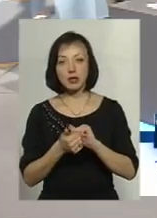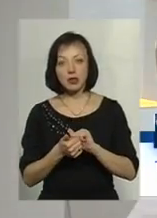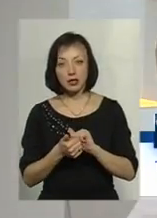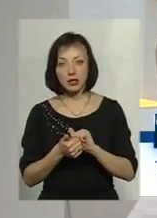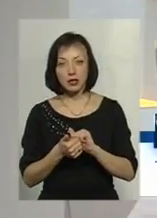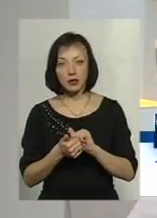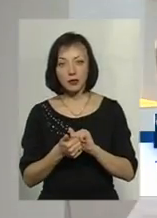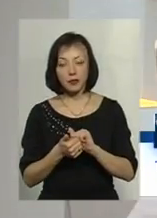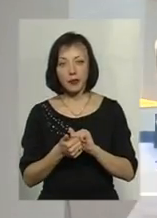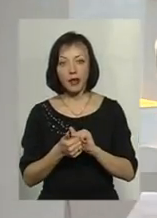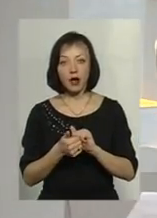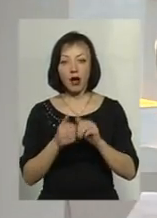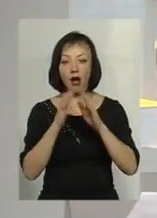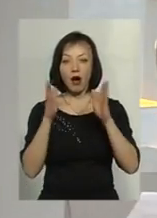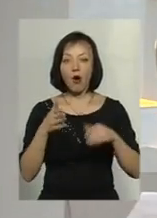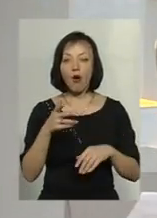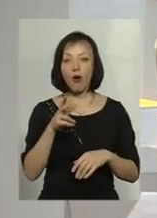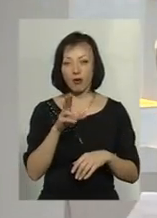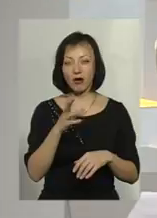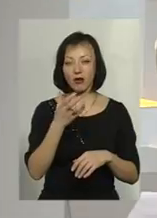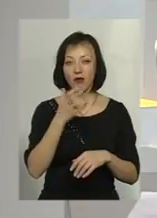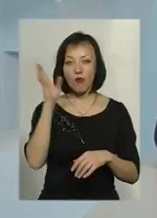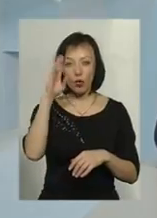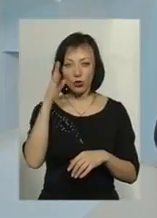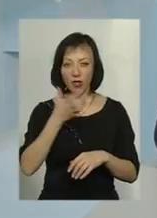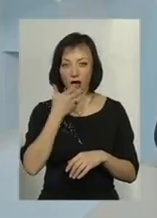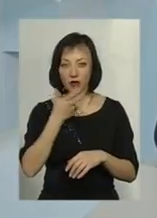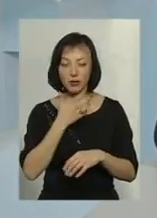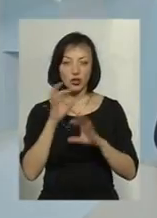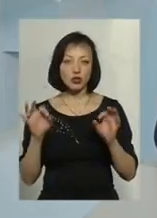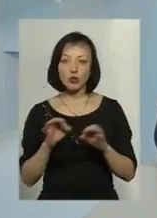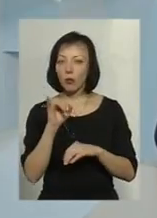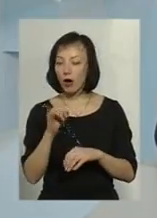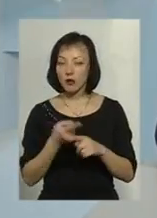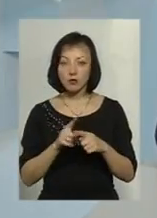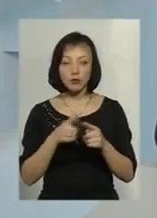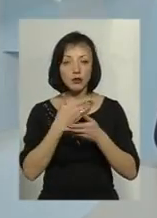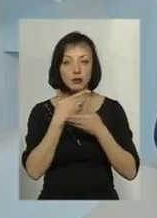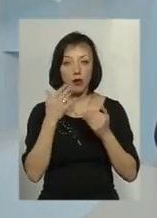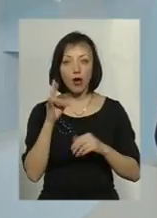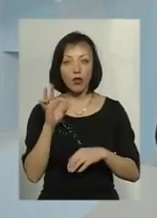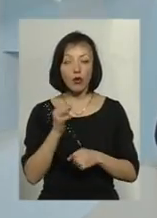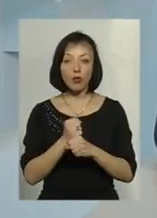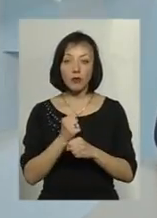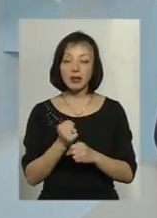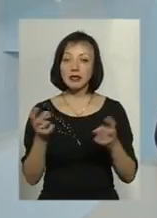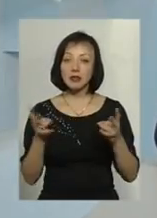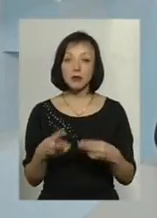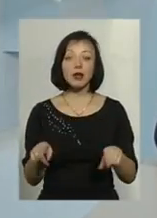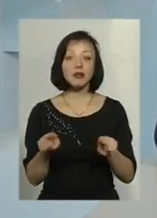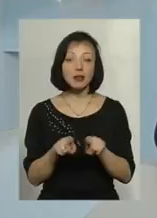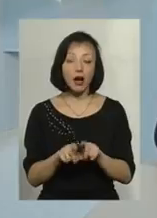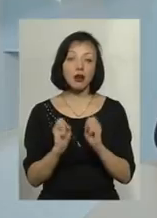саму колонку газу, проточний нагрівач. Звичайно, нічого поганого в цьому нема. Але робити це треба, так? Ну,